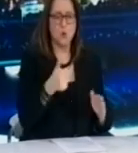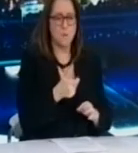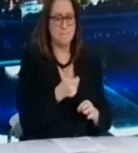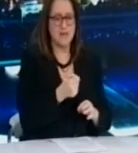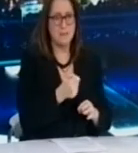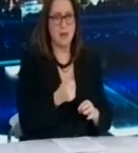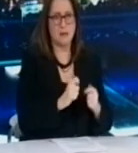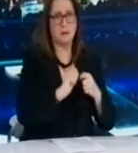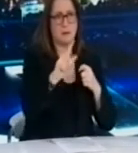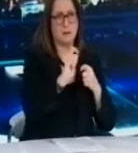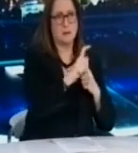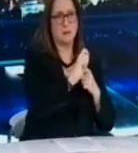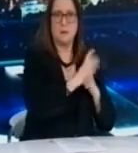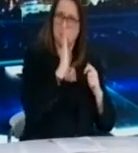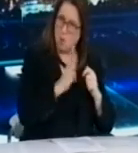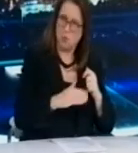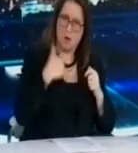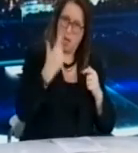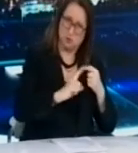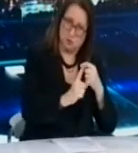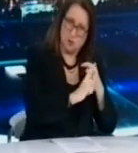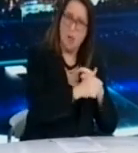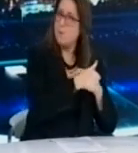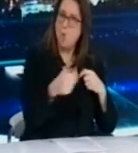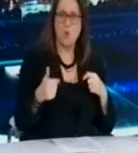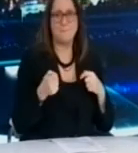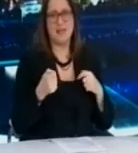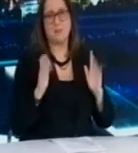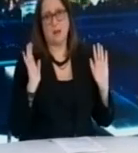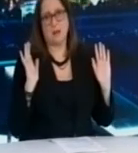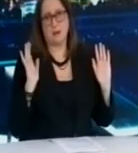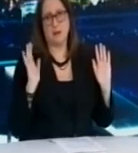που επιτρέπουν την κατεξαίρεση μετακινήσης πολιτών με αποστολή SMS στο 13033.